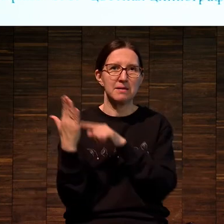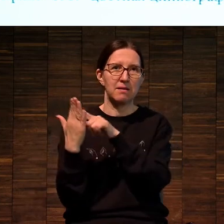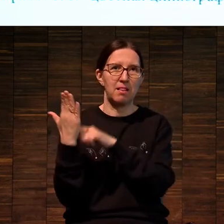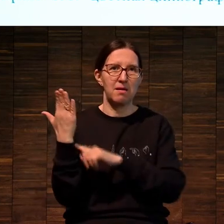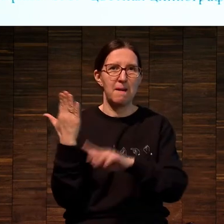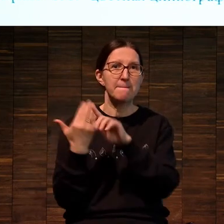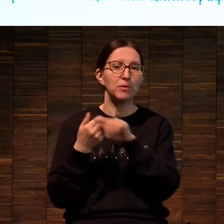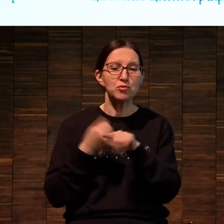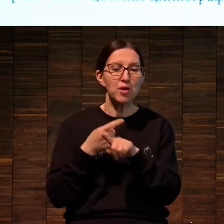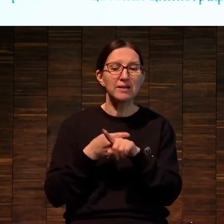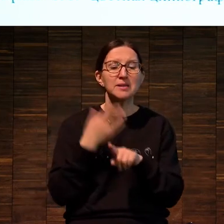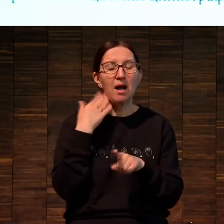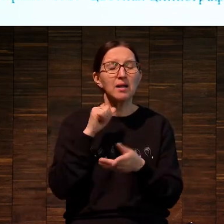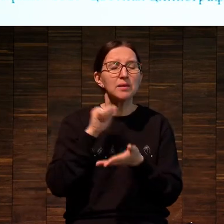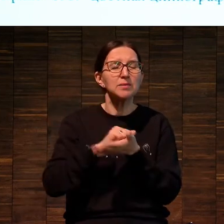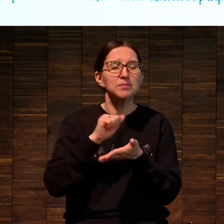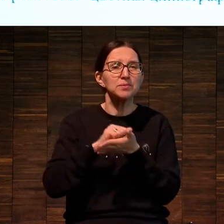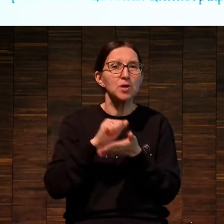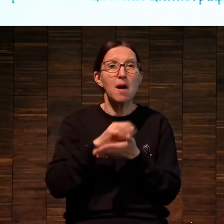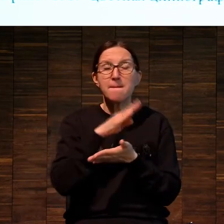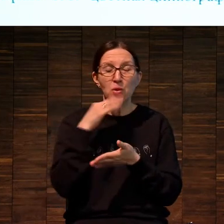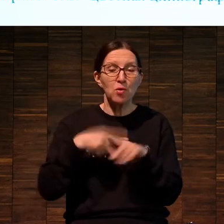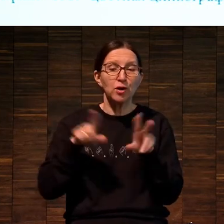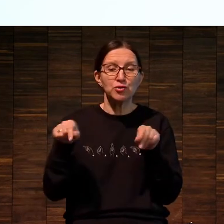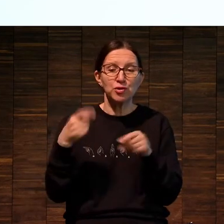слепые, на них ничего не должно быть видно.